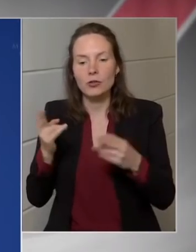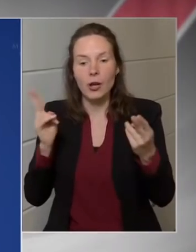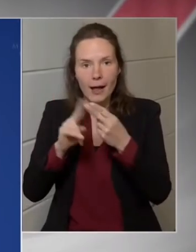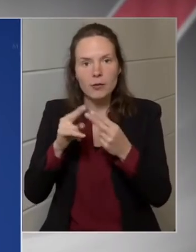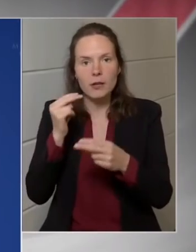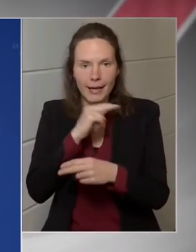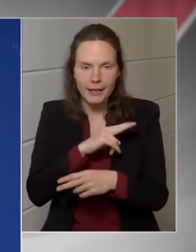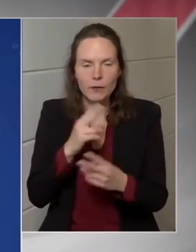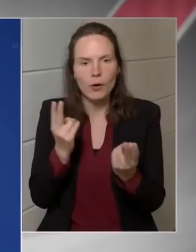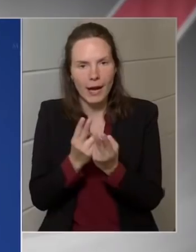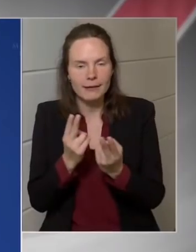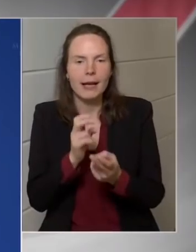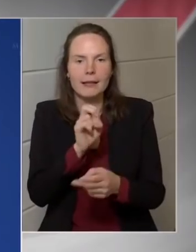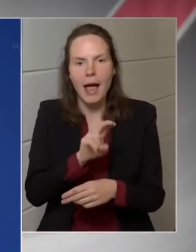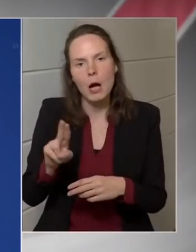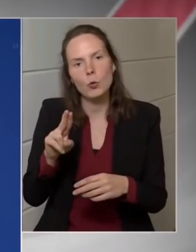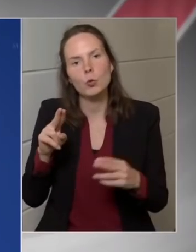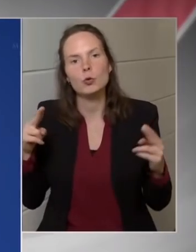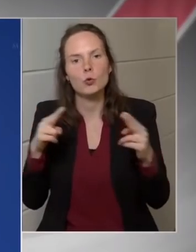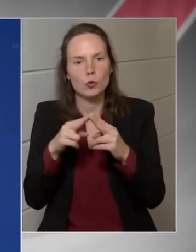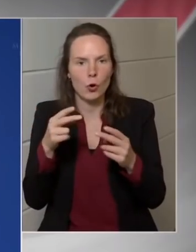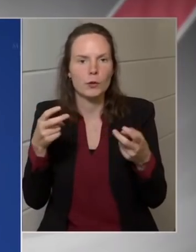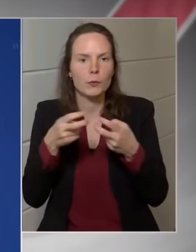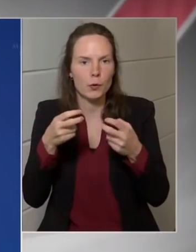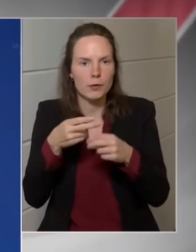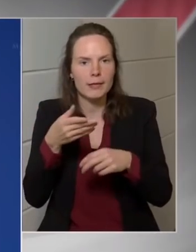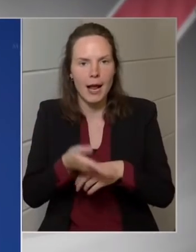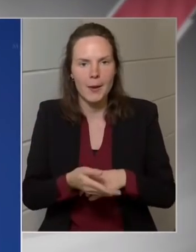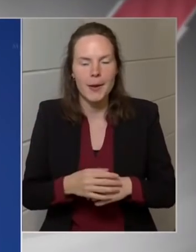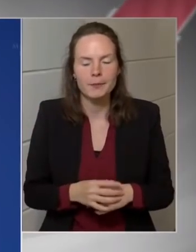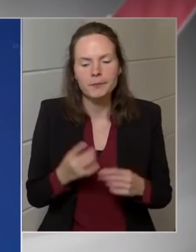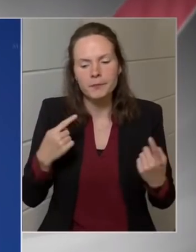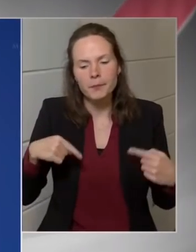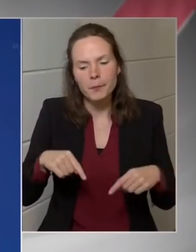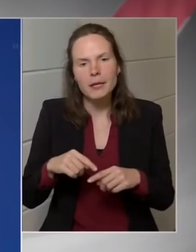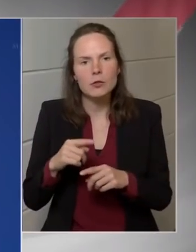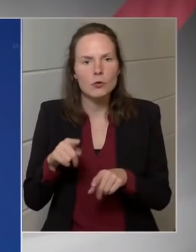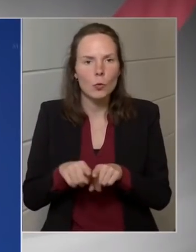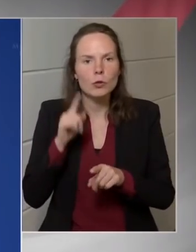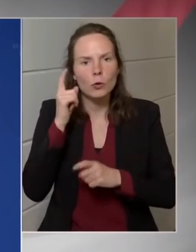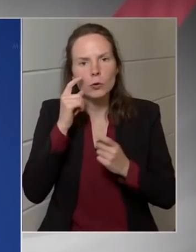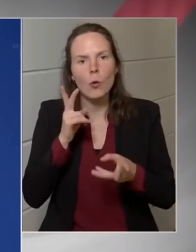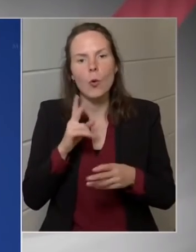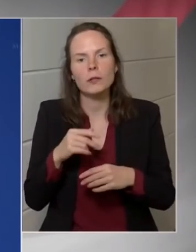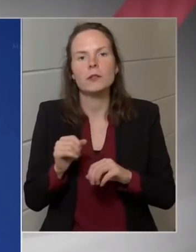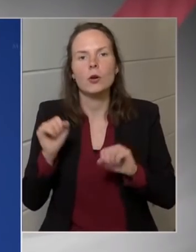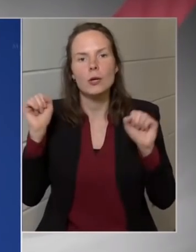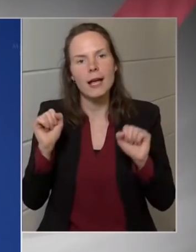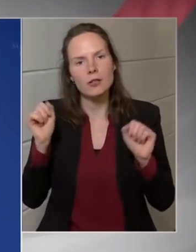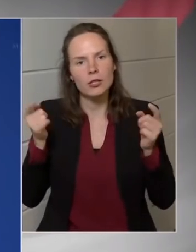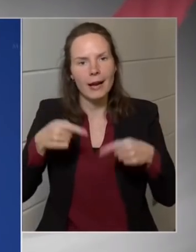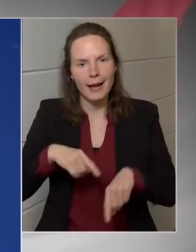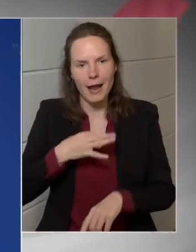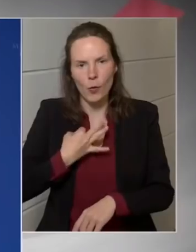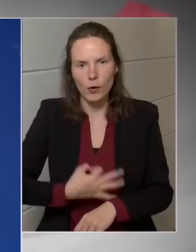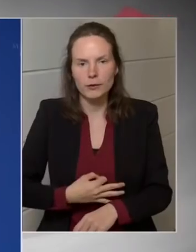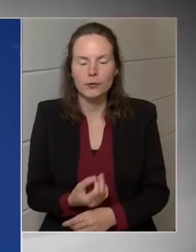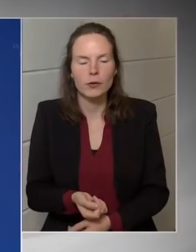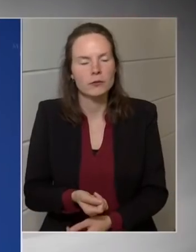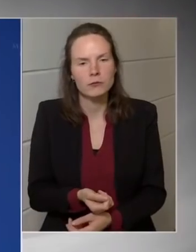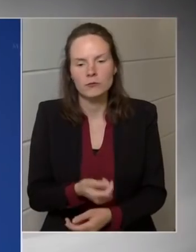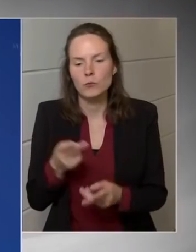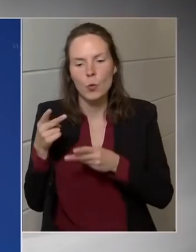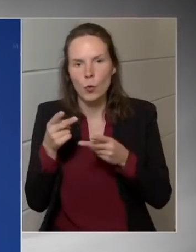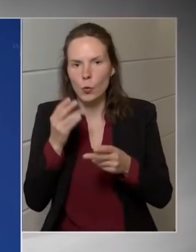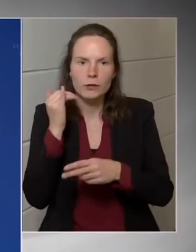levélben is gratulálta Orbán Viktornak az új kormány megalakításához, és a miniszterelnökért történt megválasztásához, és találkoznak az Európai Uniós csúcson is